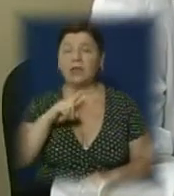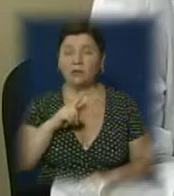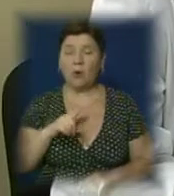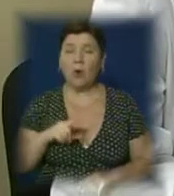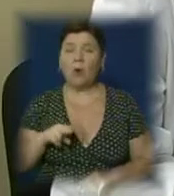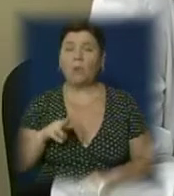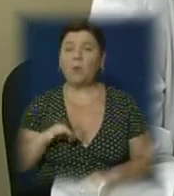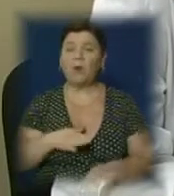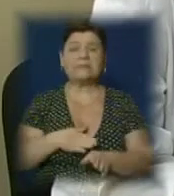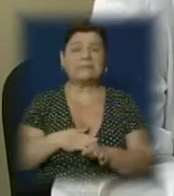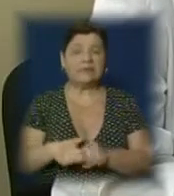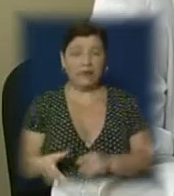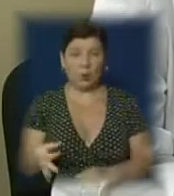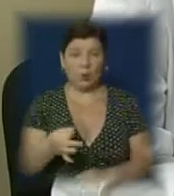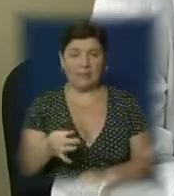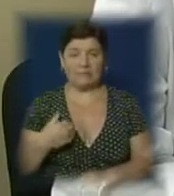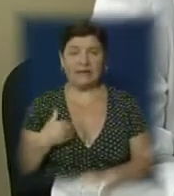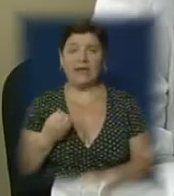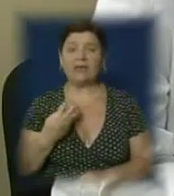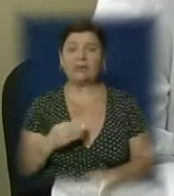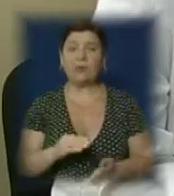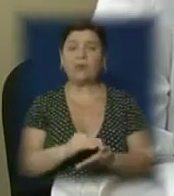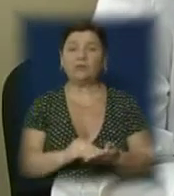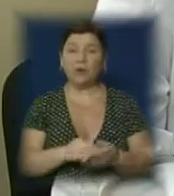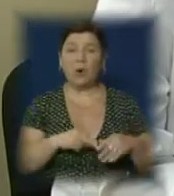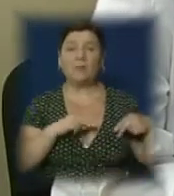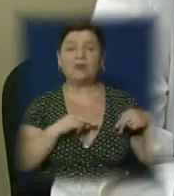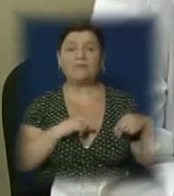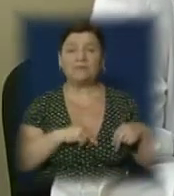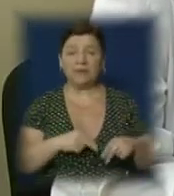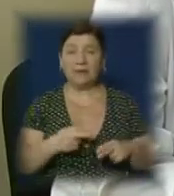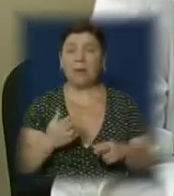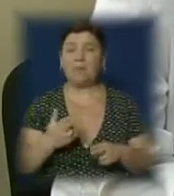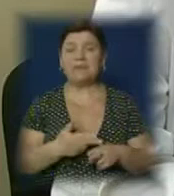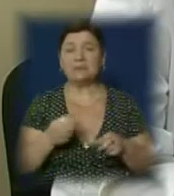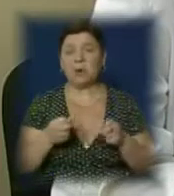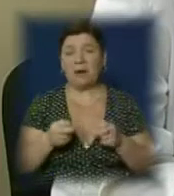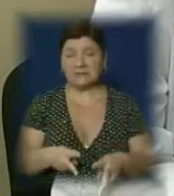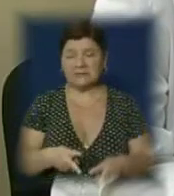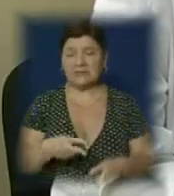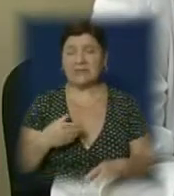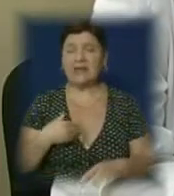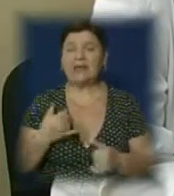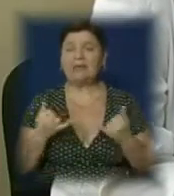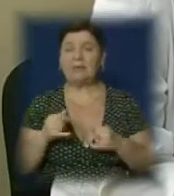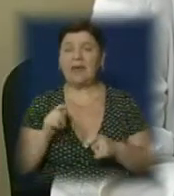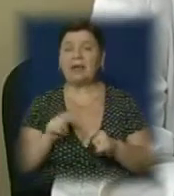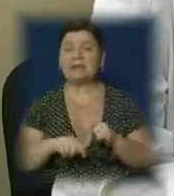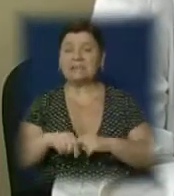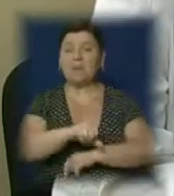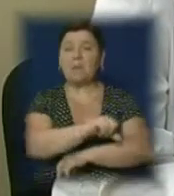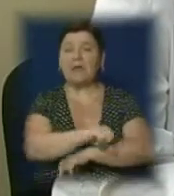цілій області. Я ще раз повторююся, працівники служби безпеки, от зараз і з митниці приходять.